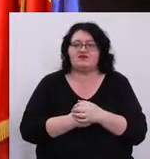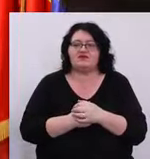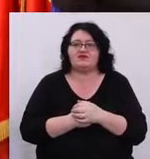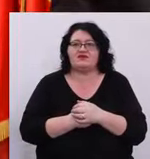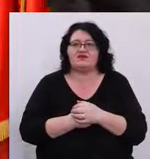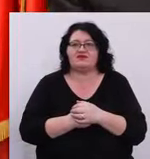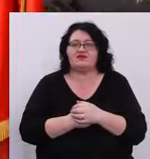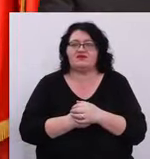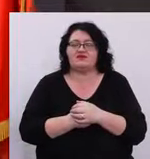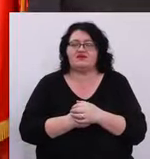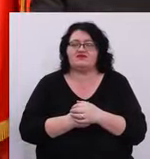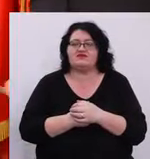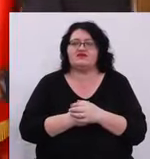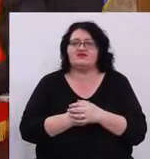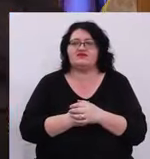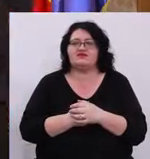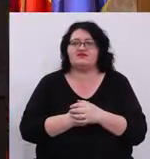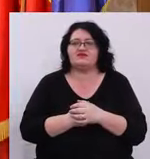Mulțumesc!